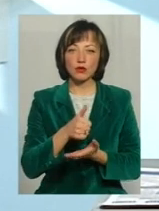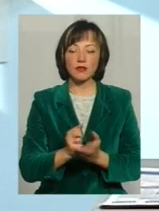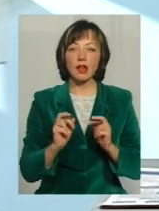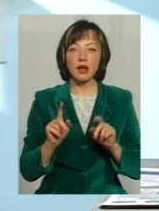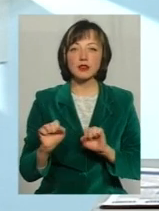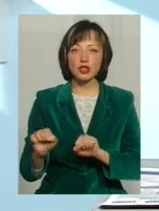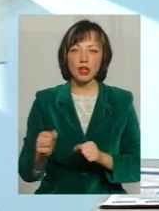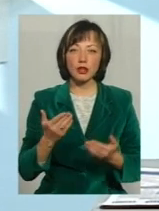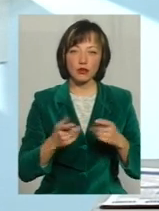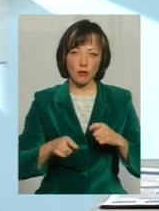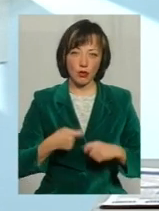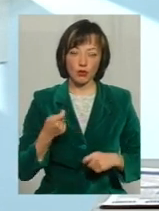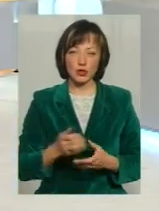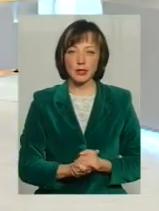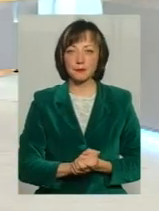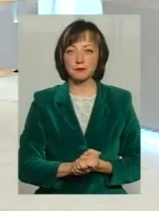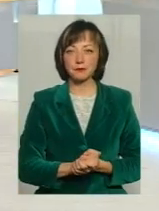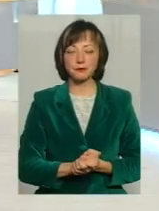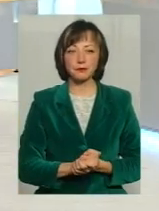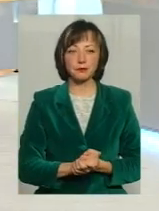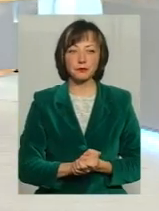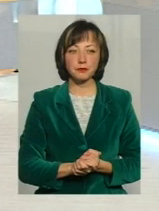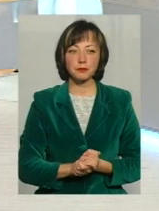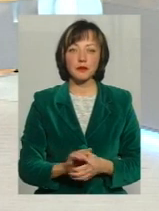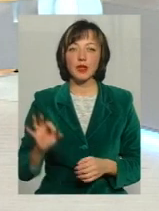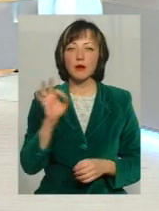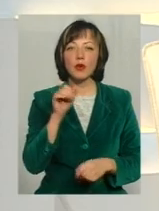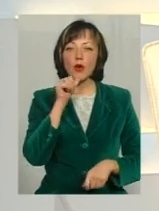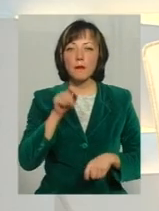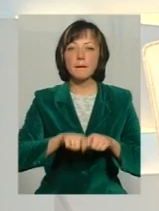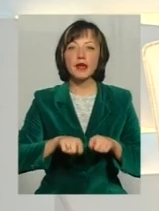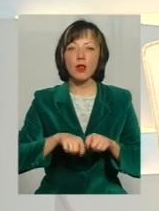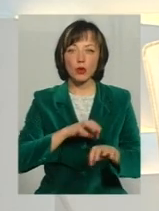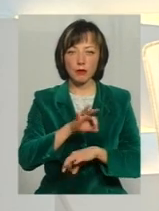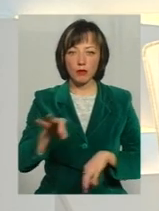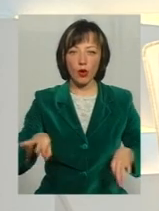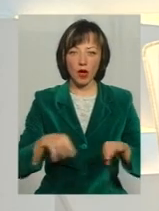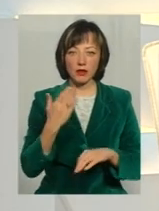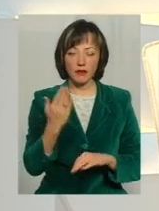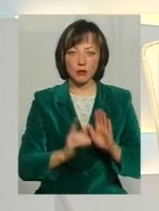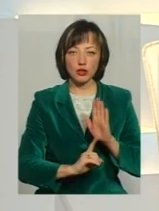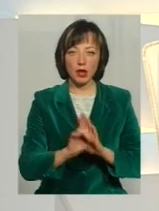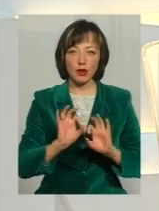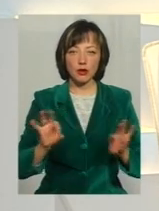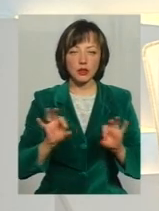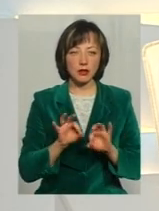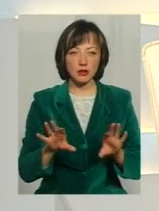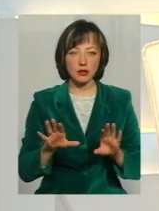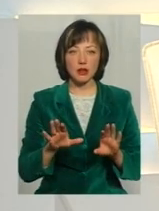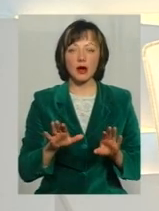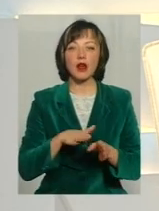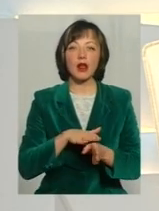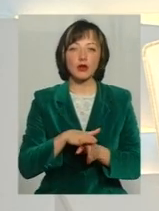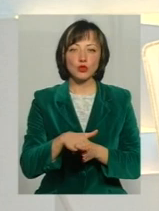захищати, якщо воно порушується Власне, про пілот, про який ви почали говорити, він